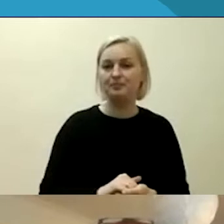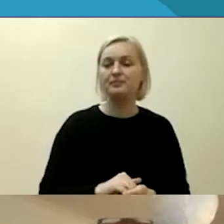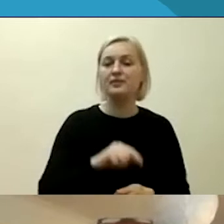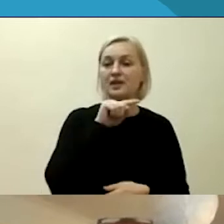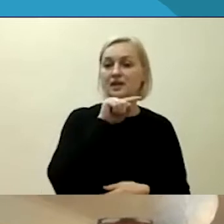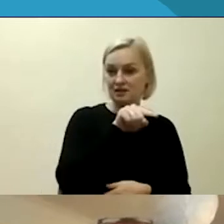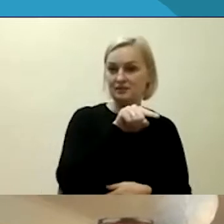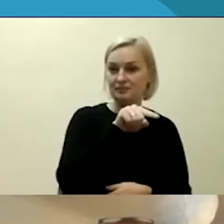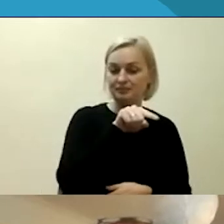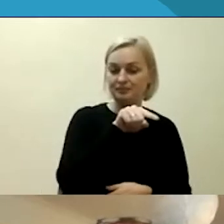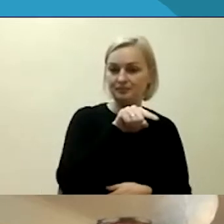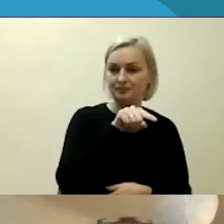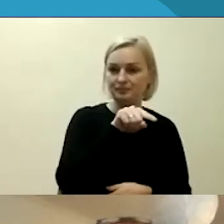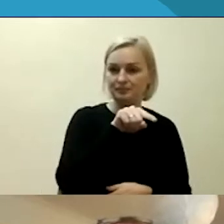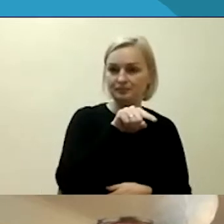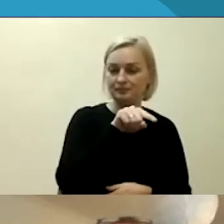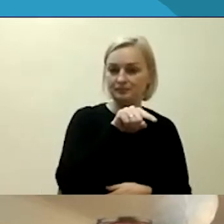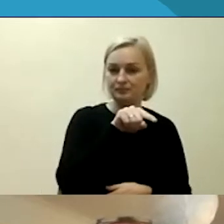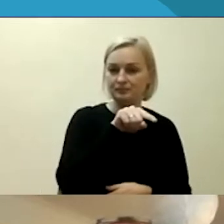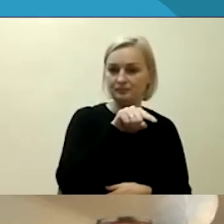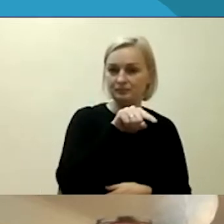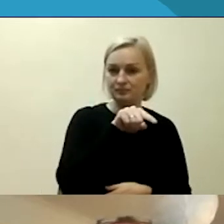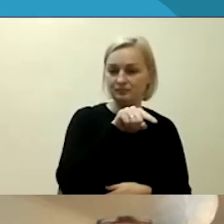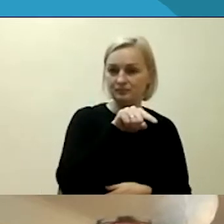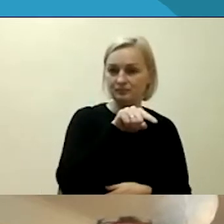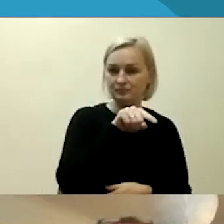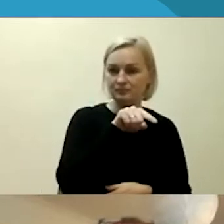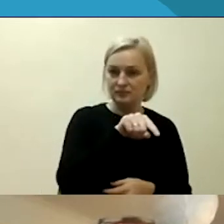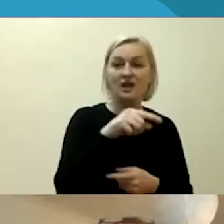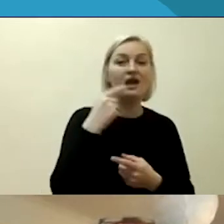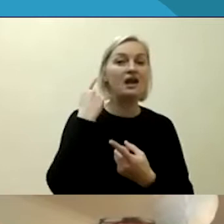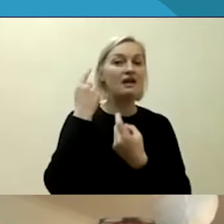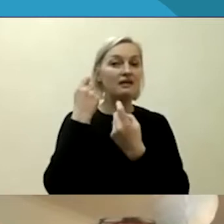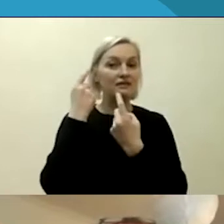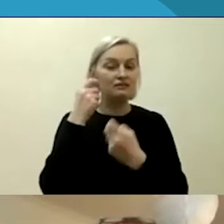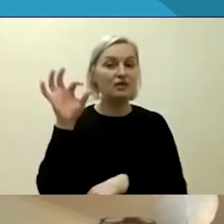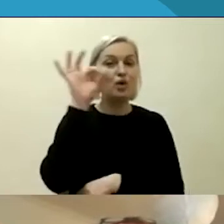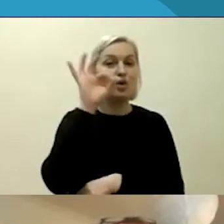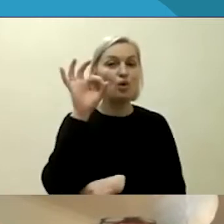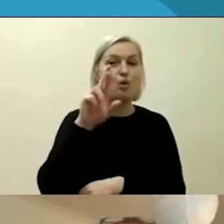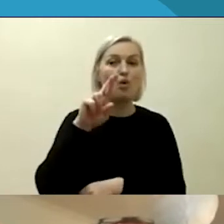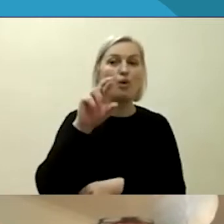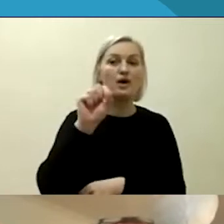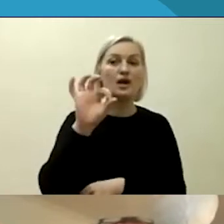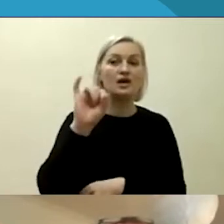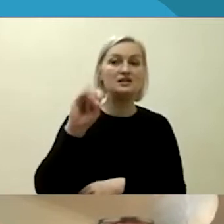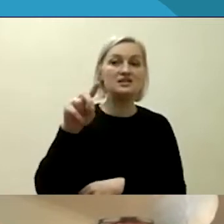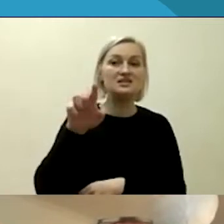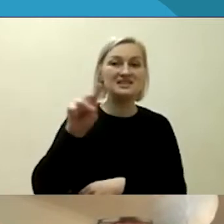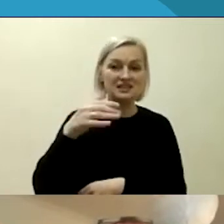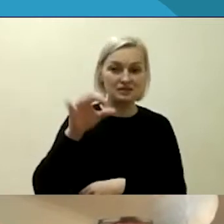turėjo rinkti informaciją su rasizmo iš poliais, kad turi